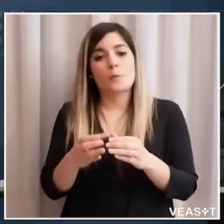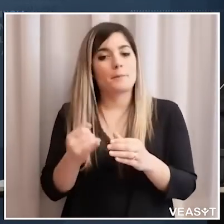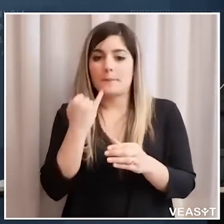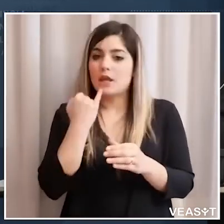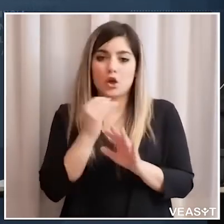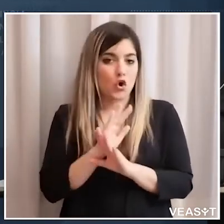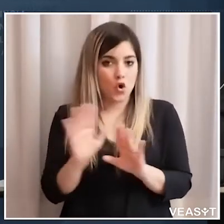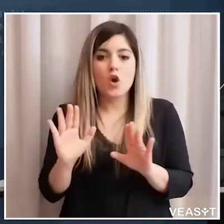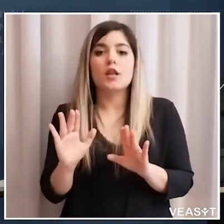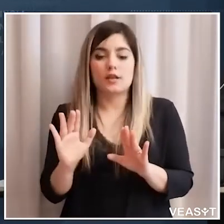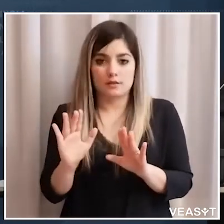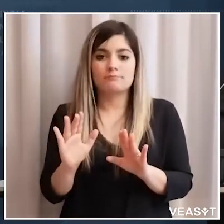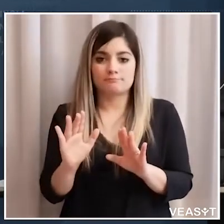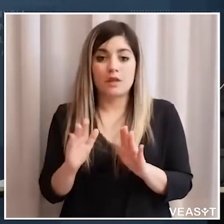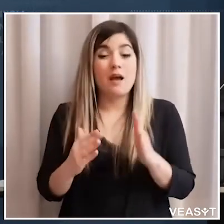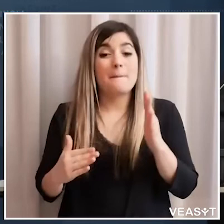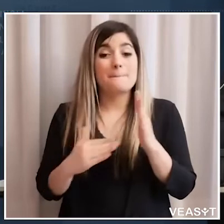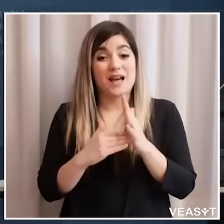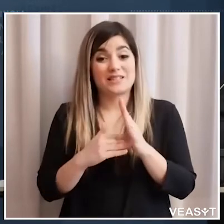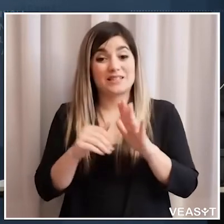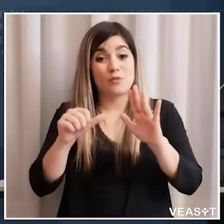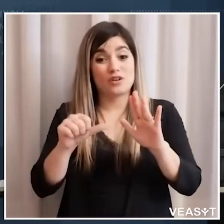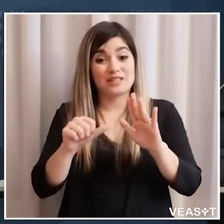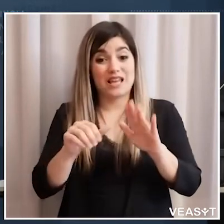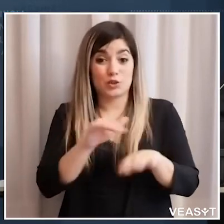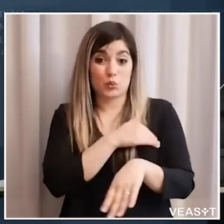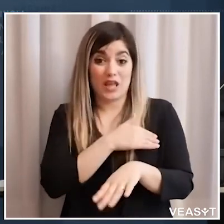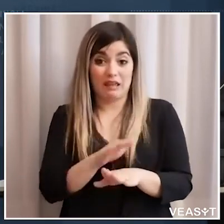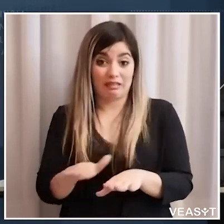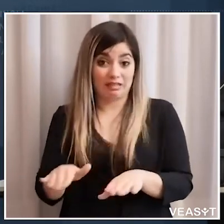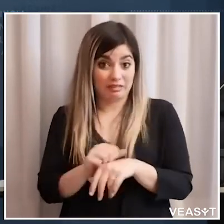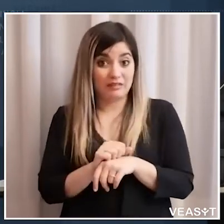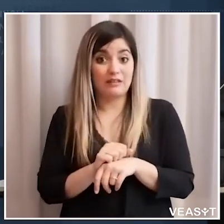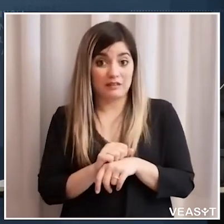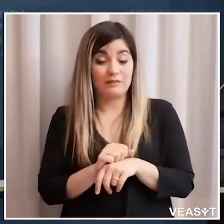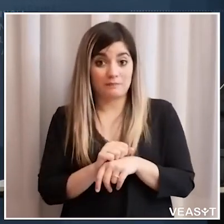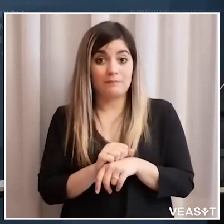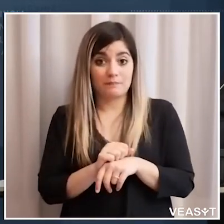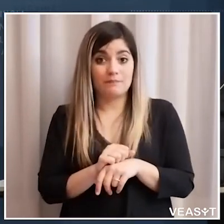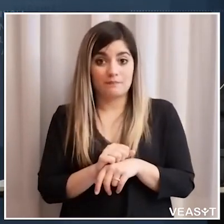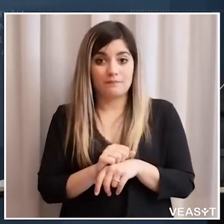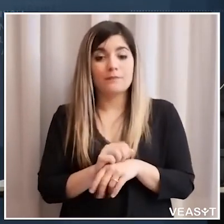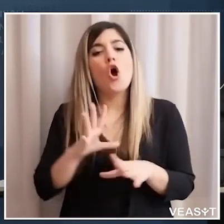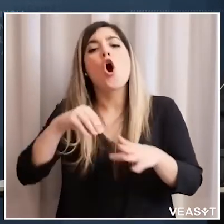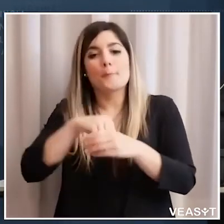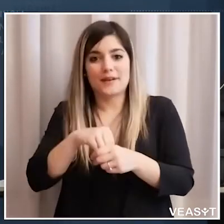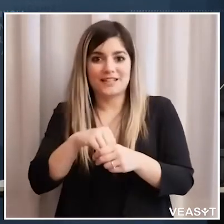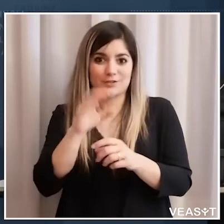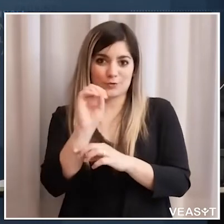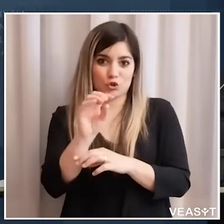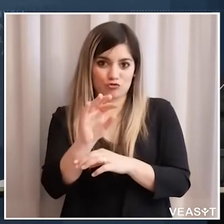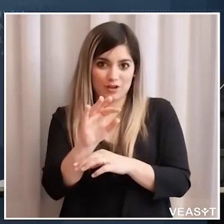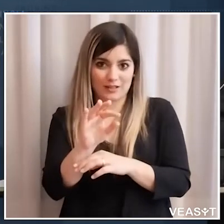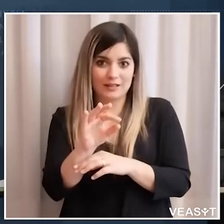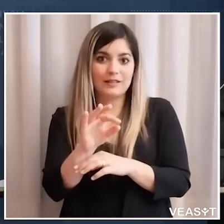gruppi sono sicuramente ristretti si parla di un massimo di sei alunni o alunne compreso il docente